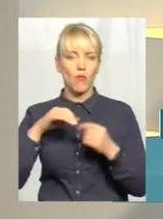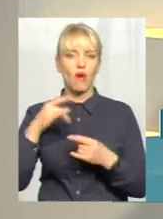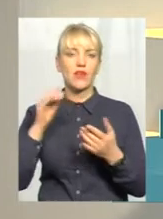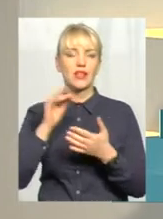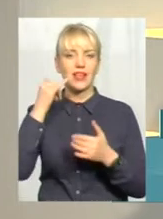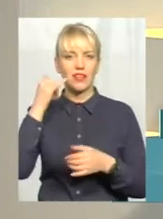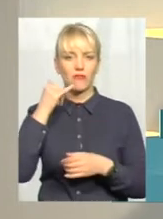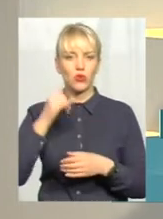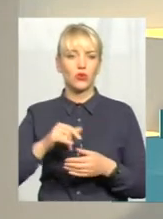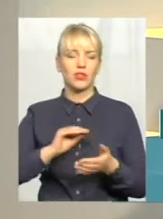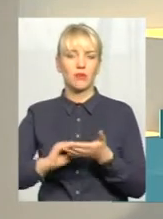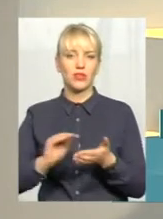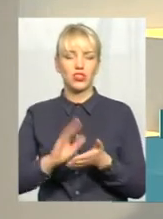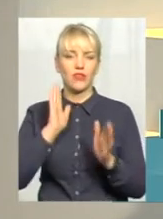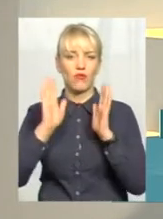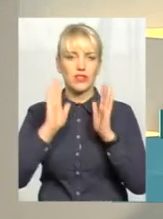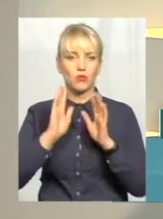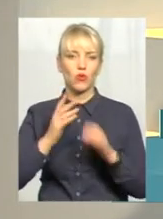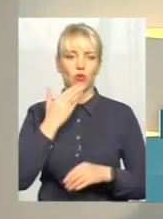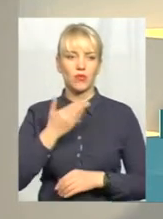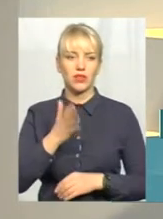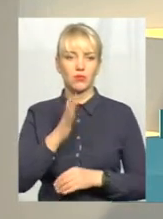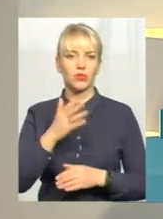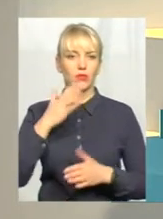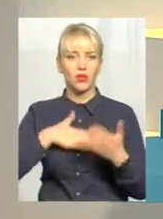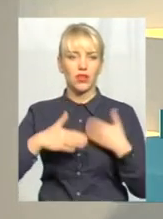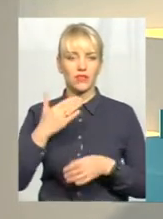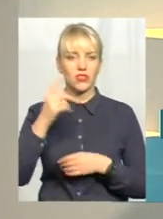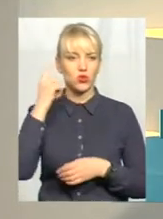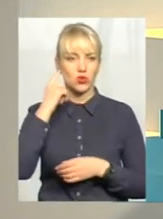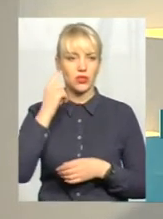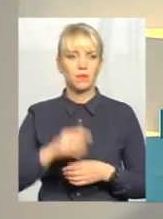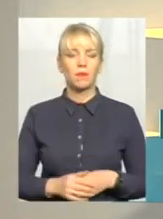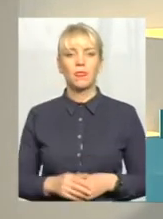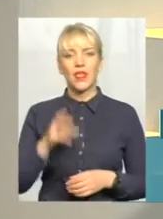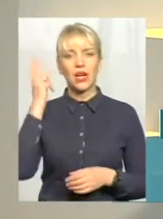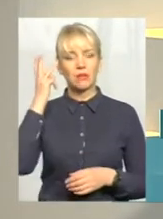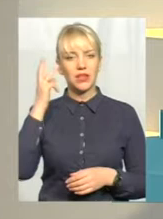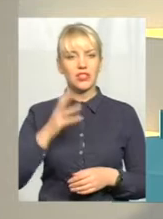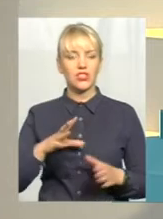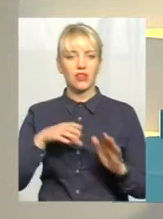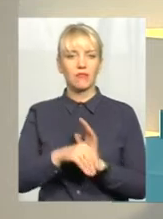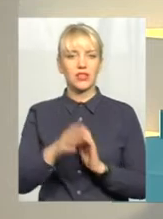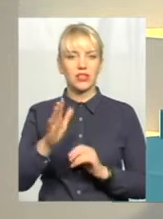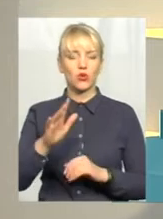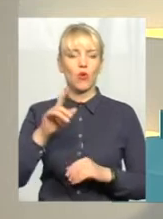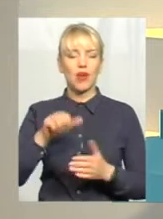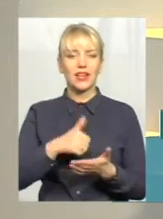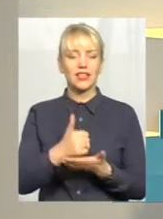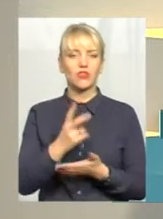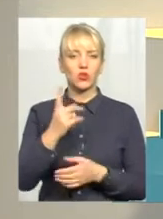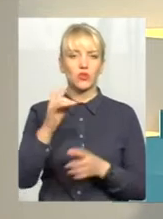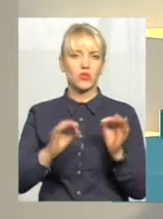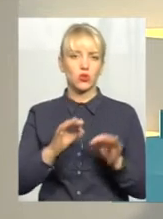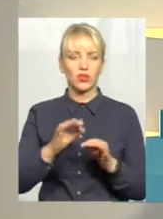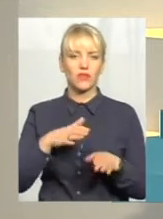пишіть у фейсбук, коментарях, будемо раді вас чути. Хмельниччина в п'ятірці лідерів, які майже 100%